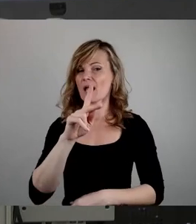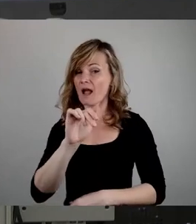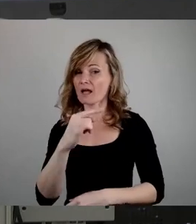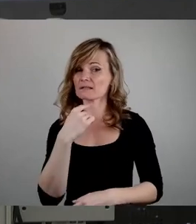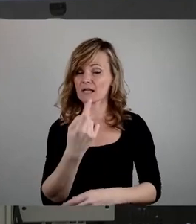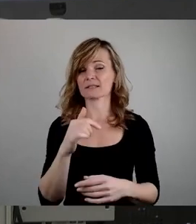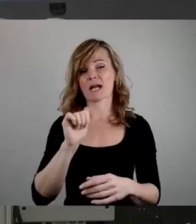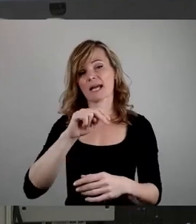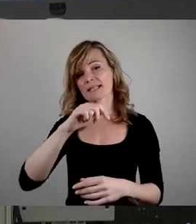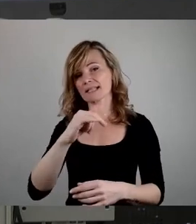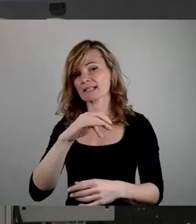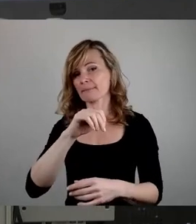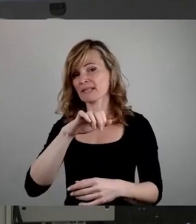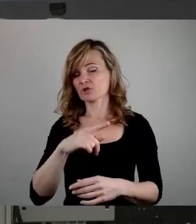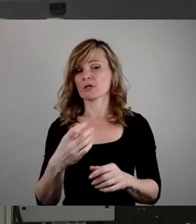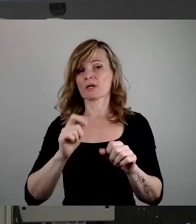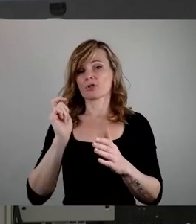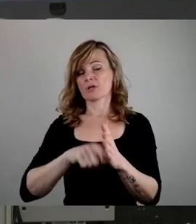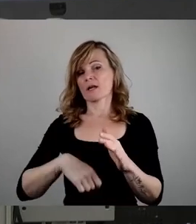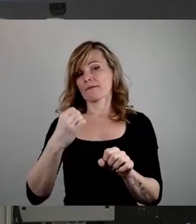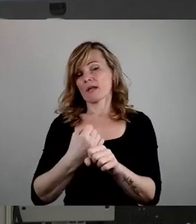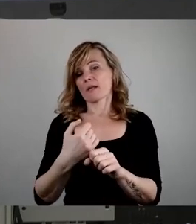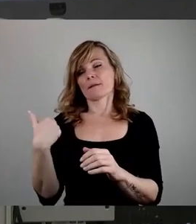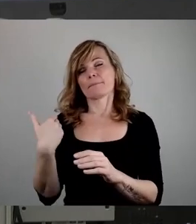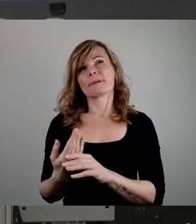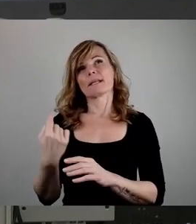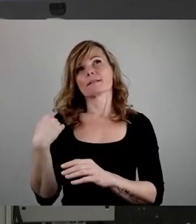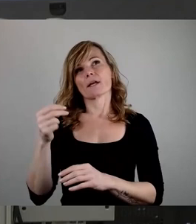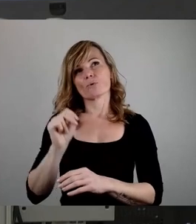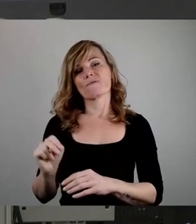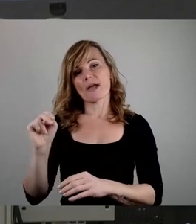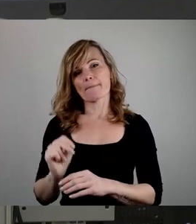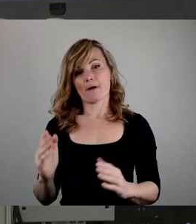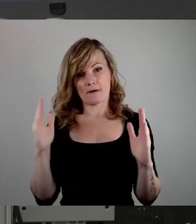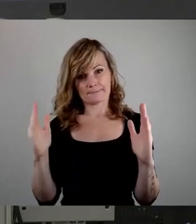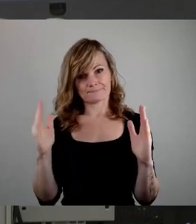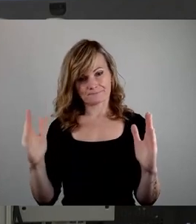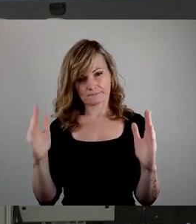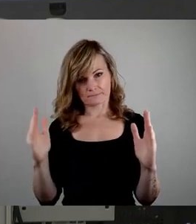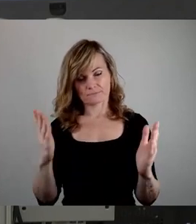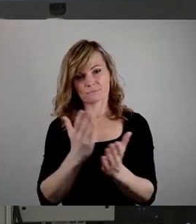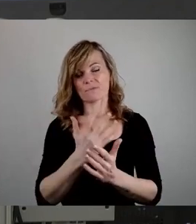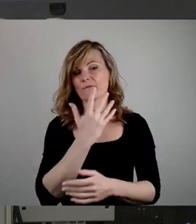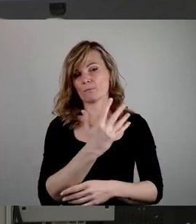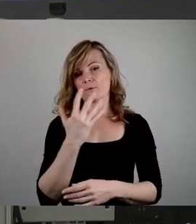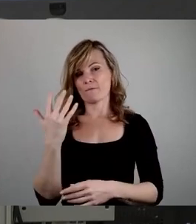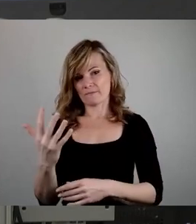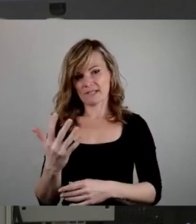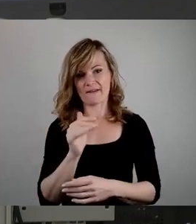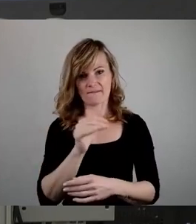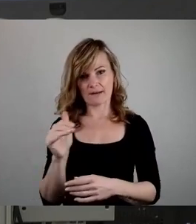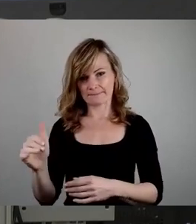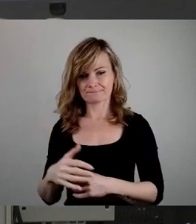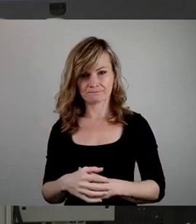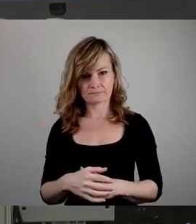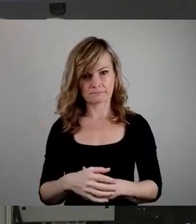Straftaten nur bis einschließlich November gezählt im Jahr 2023 bereits bei 55 Fällen. An dieser Stelle muss es